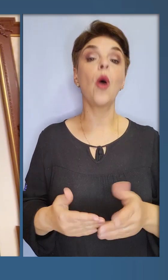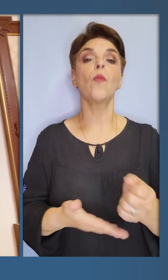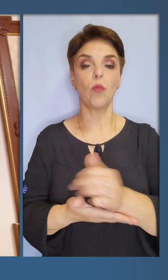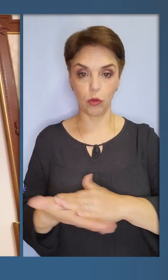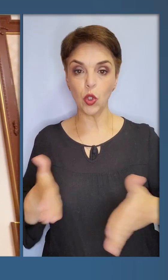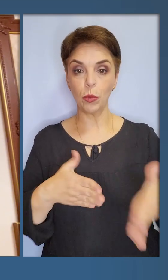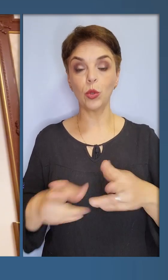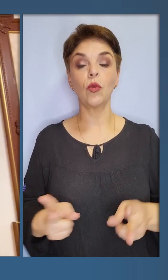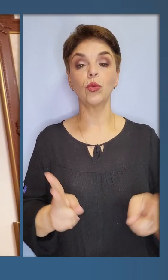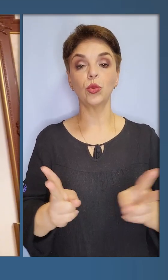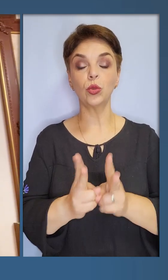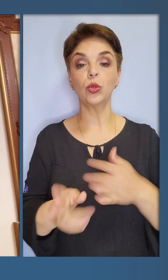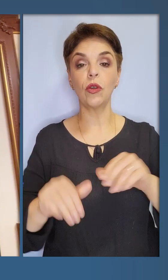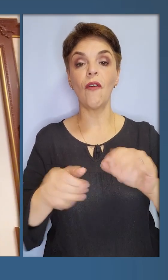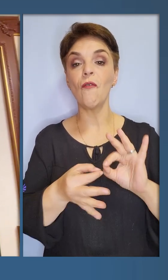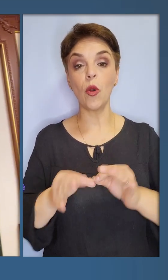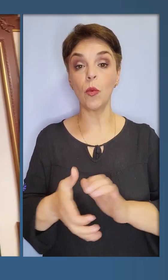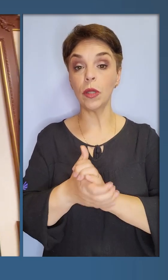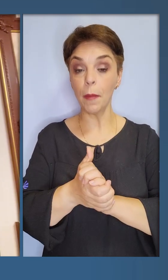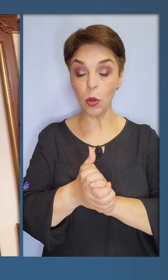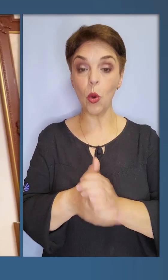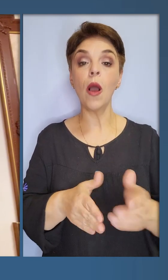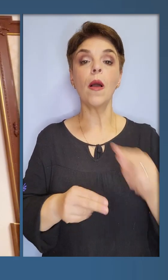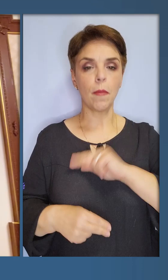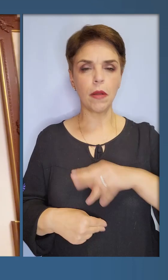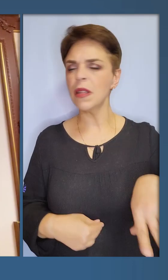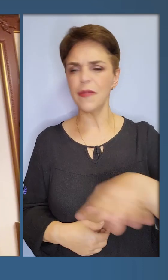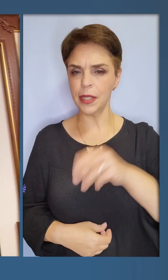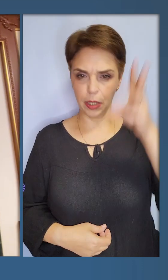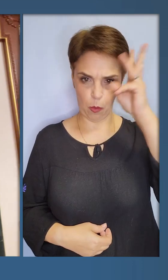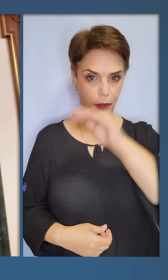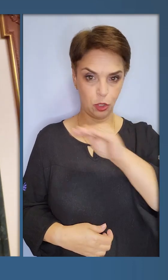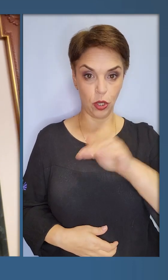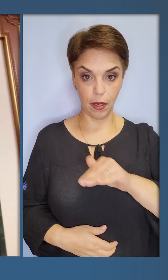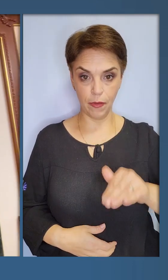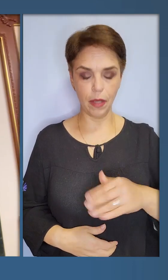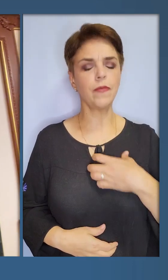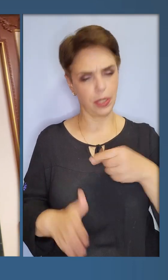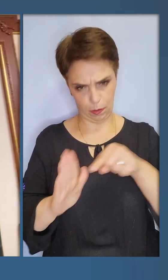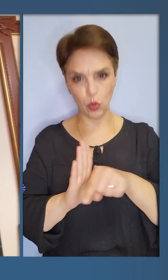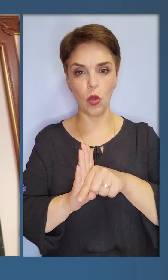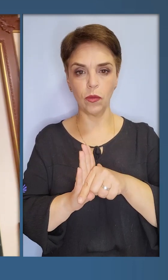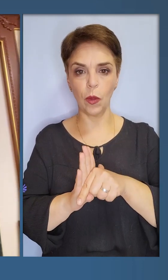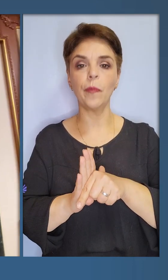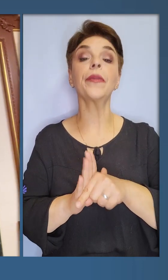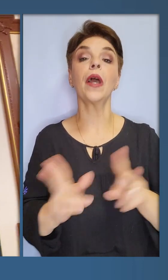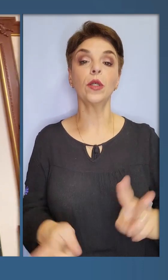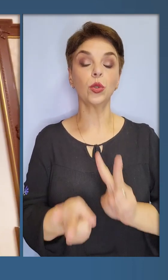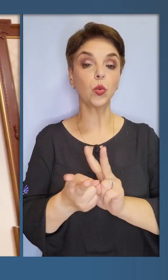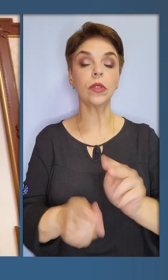Продовжуємо підготовку зустрічі щодо формулу миру. Працюємо на всіх дипломатичних рівнях. З містовно.